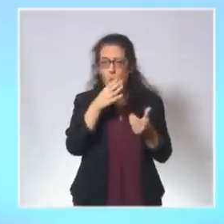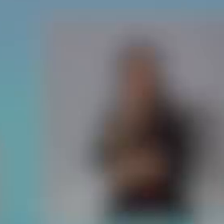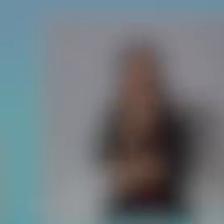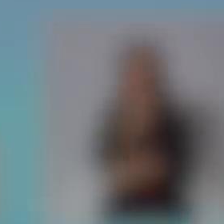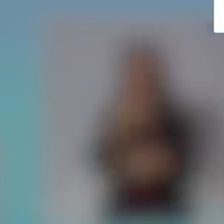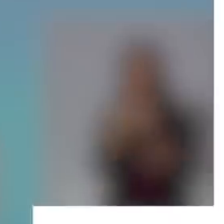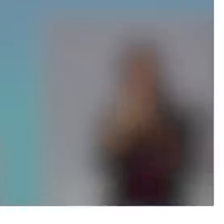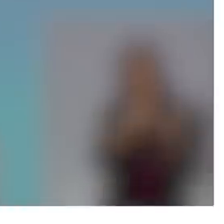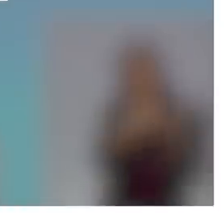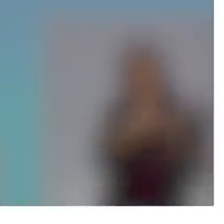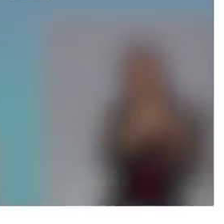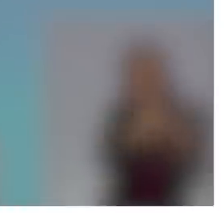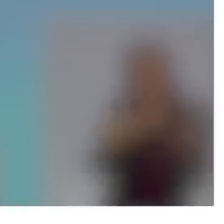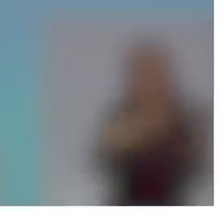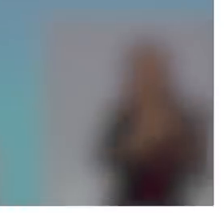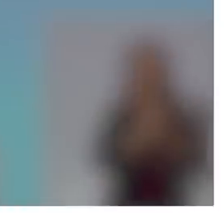barrières.